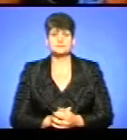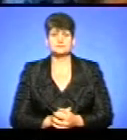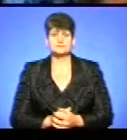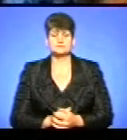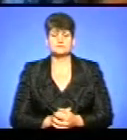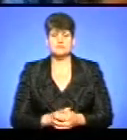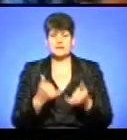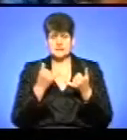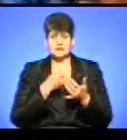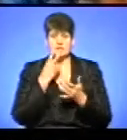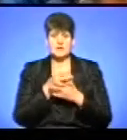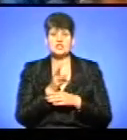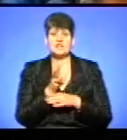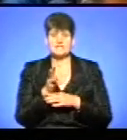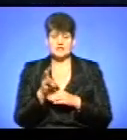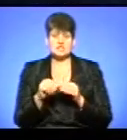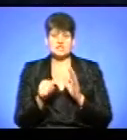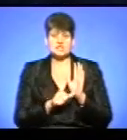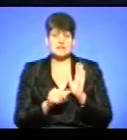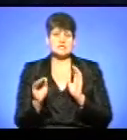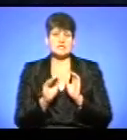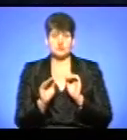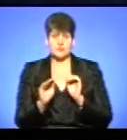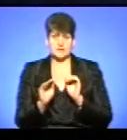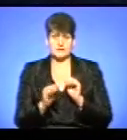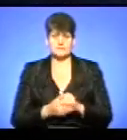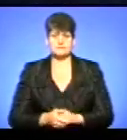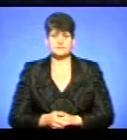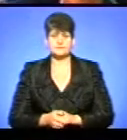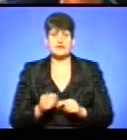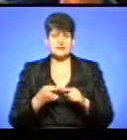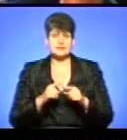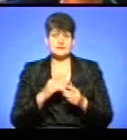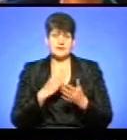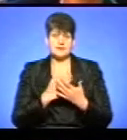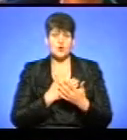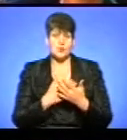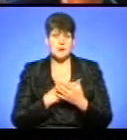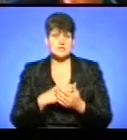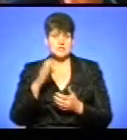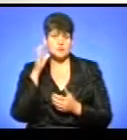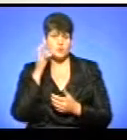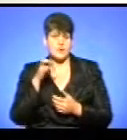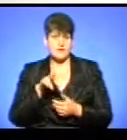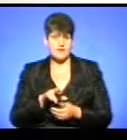Зараз ви бачите відео за 16 жовтня. Це відбуваються громадські слухання.